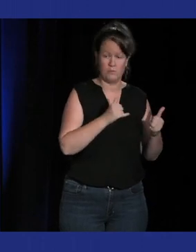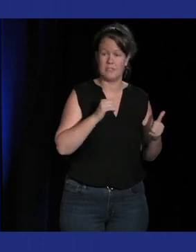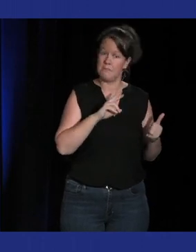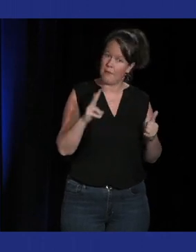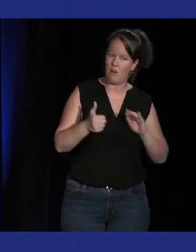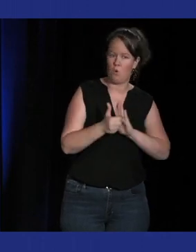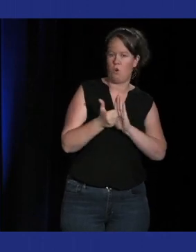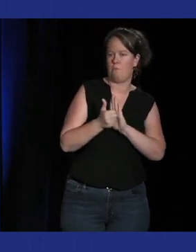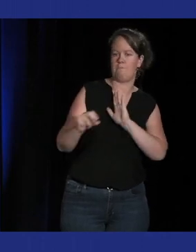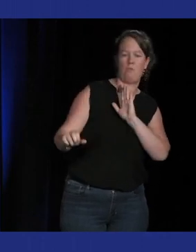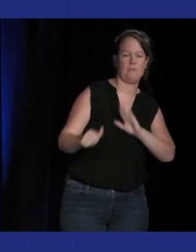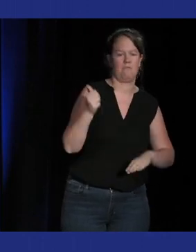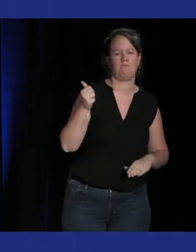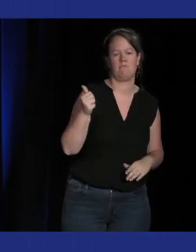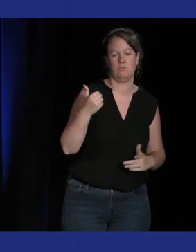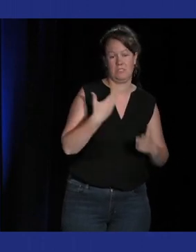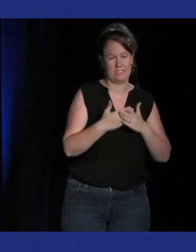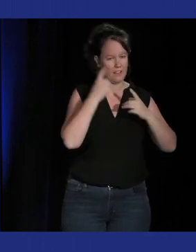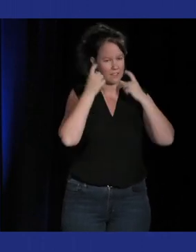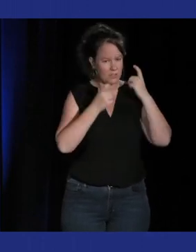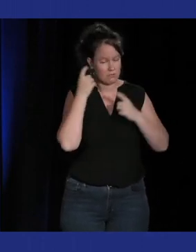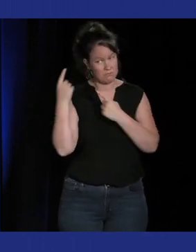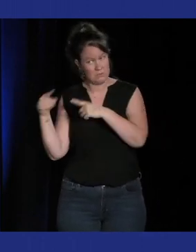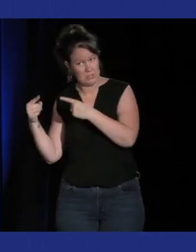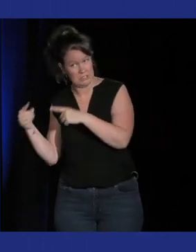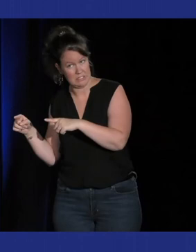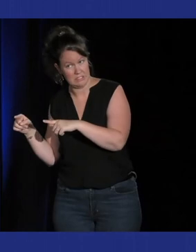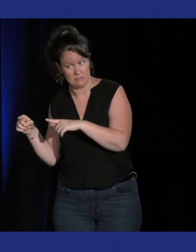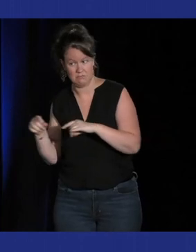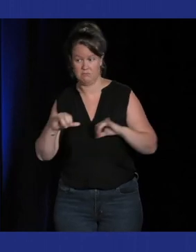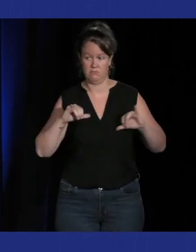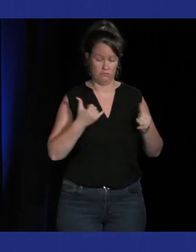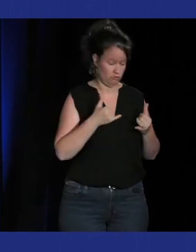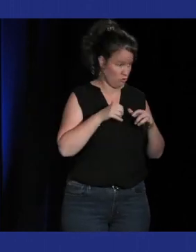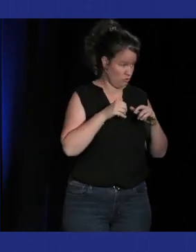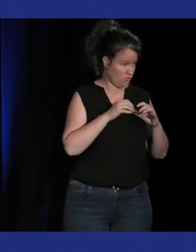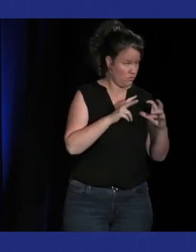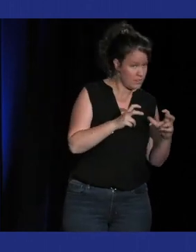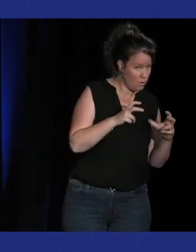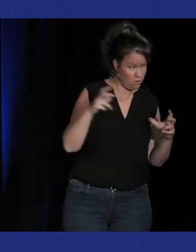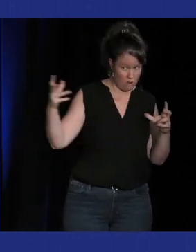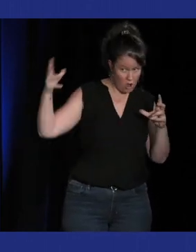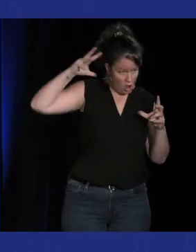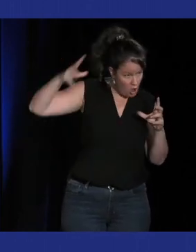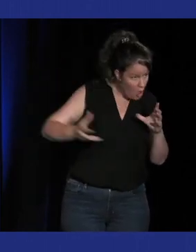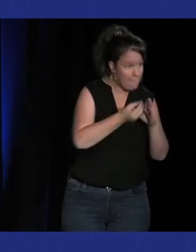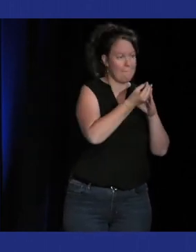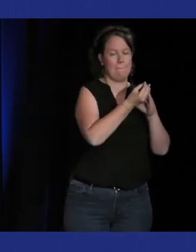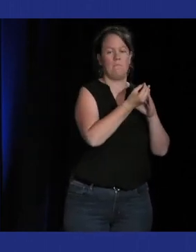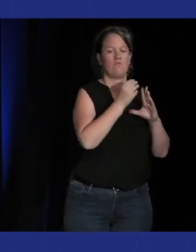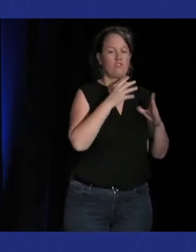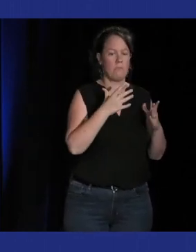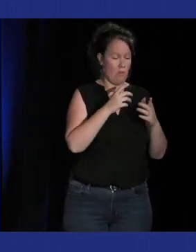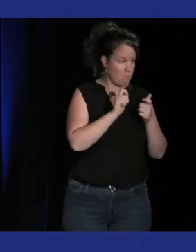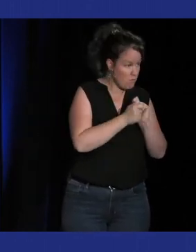penser la musique dans un jeu vidéo comment l'intégrer en dehors du narratif et en dehors de l'accompagnement pour l'intégrer dans des phases de gameplay